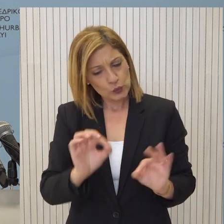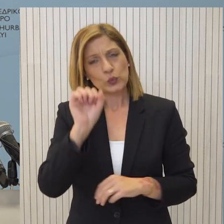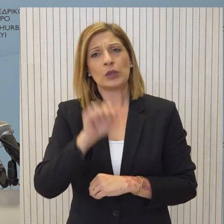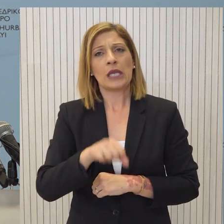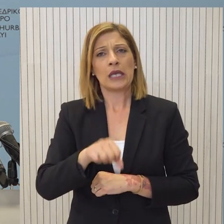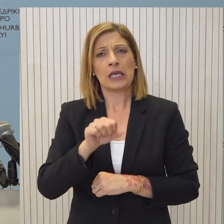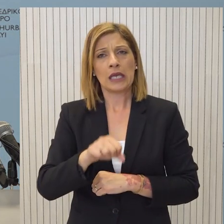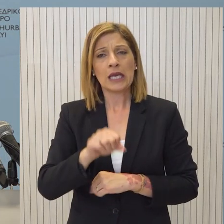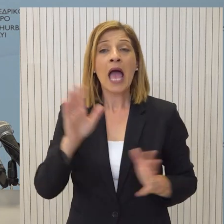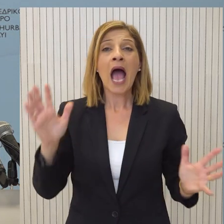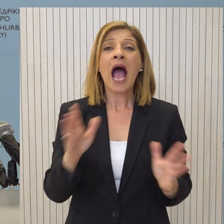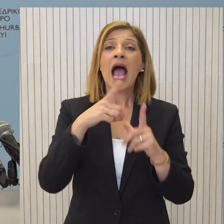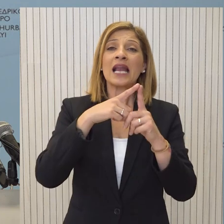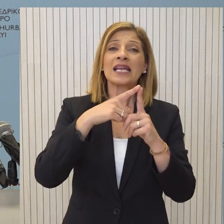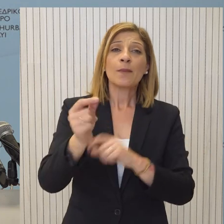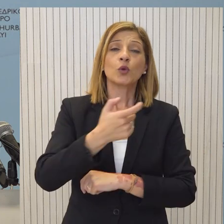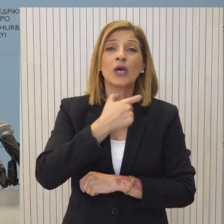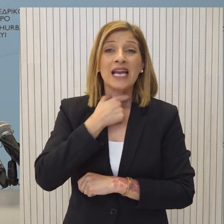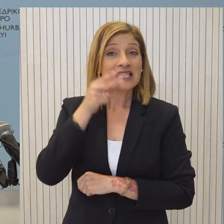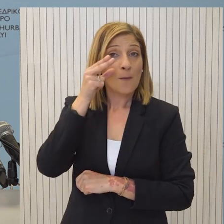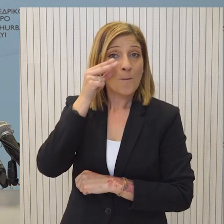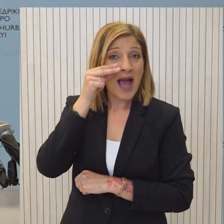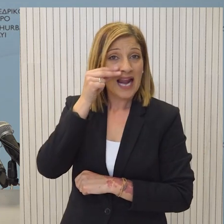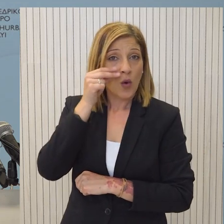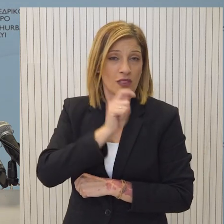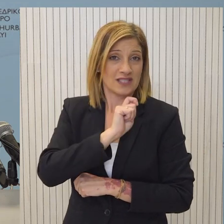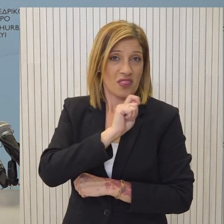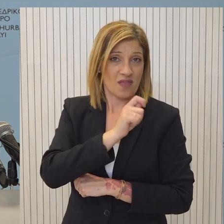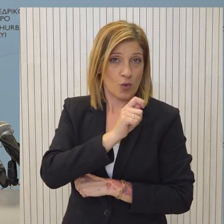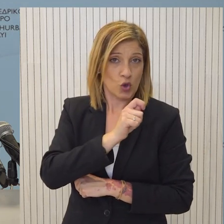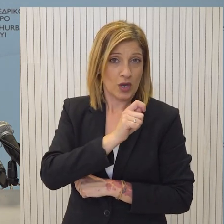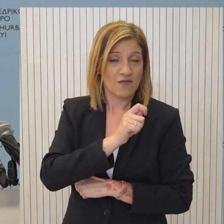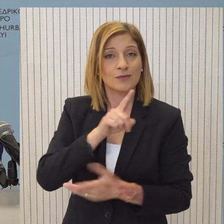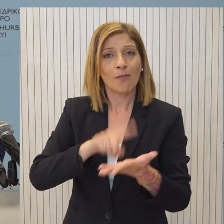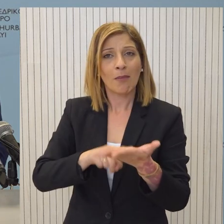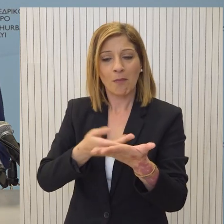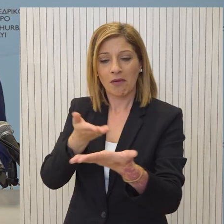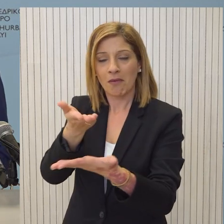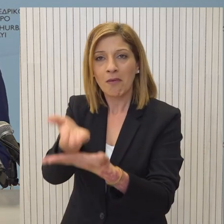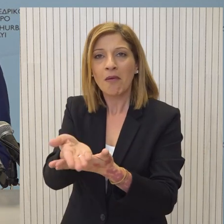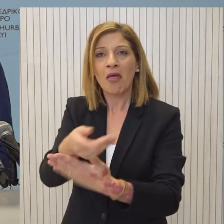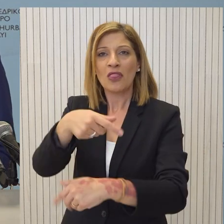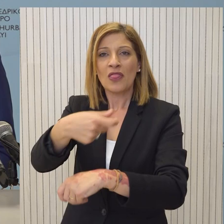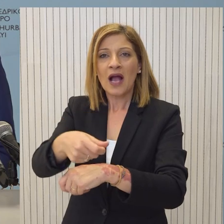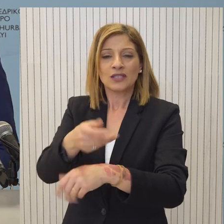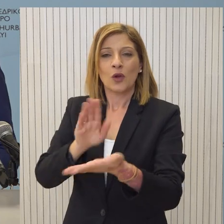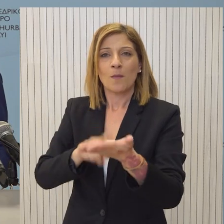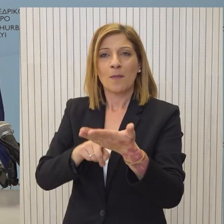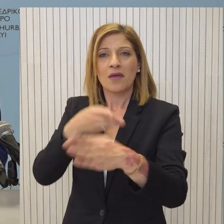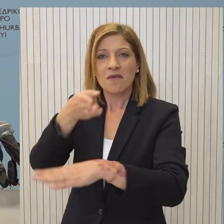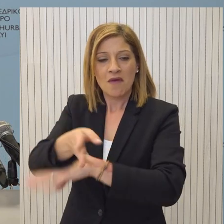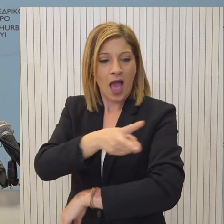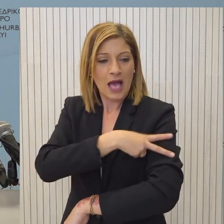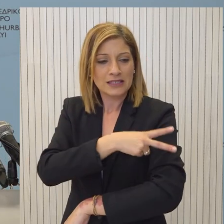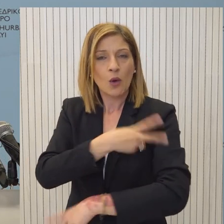κατόπιν συγκεκριμένων πολύ ισχυρών διαδικασιών που πρέπει να ακολουθηθούν. Και αυτή η συζήτηση είναι μια συζήτηση που γίνεται πλέον στην